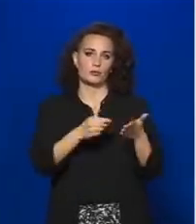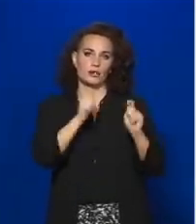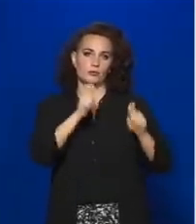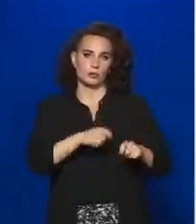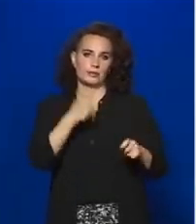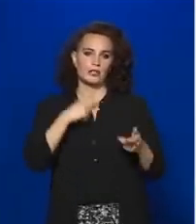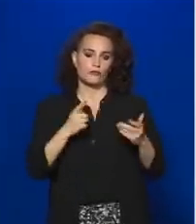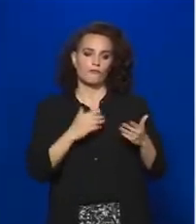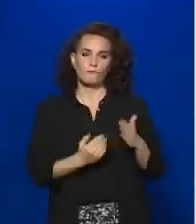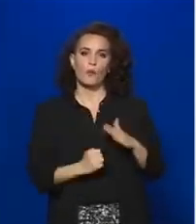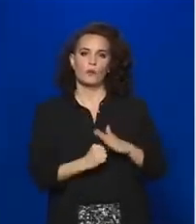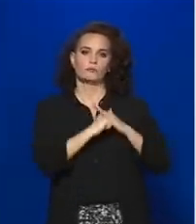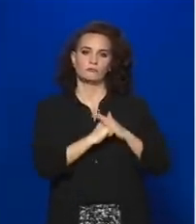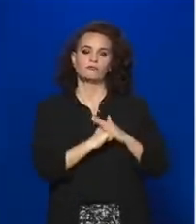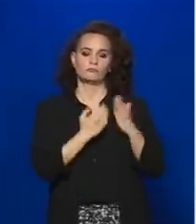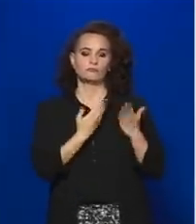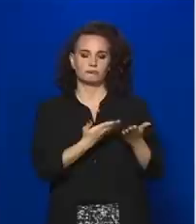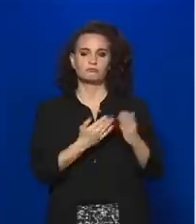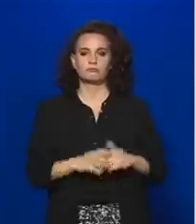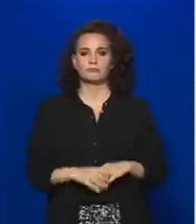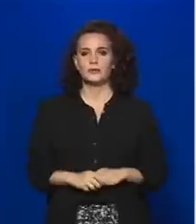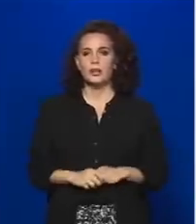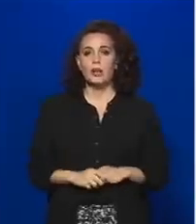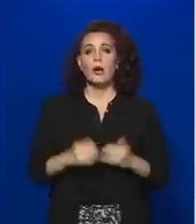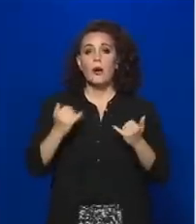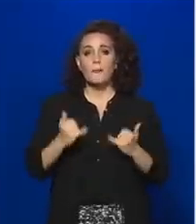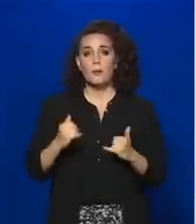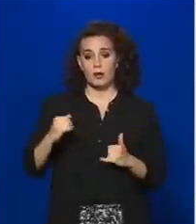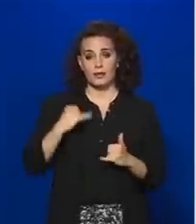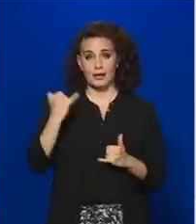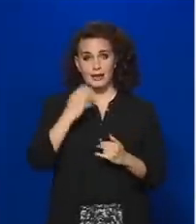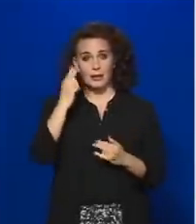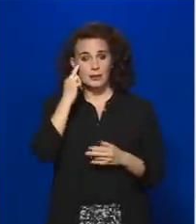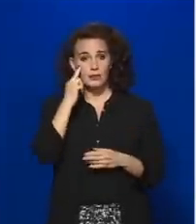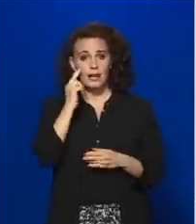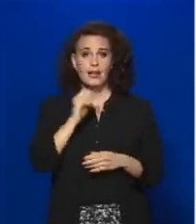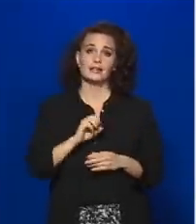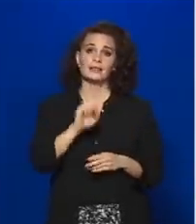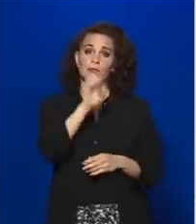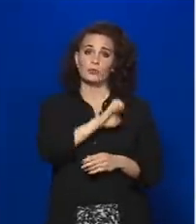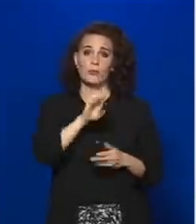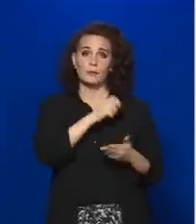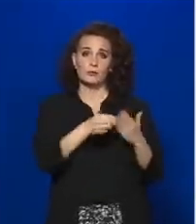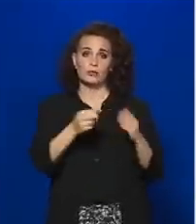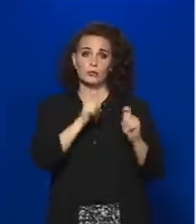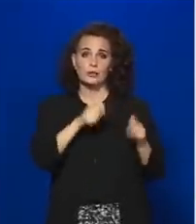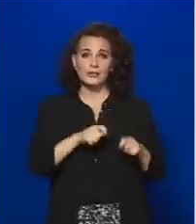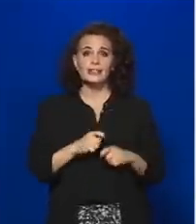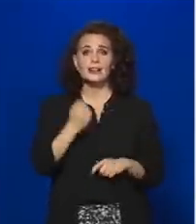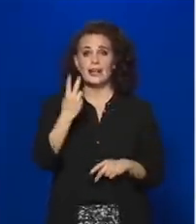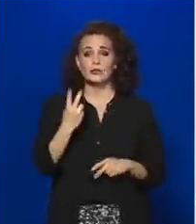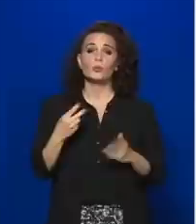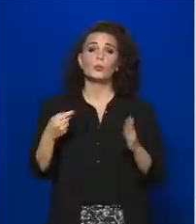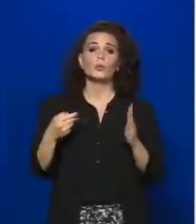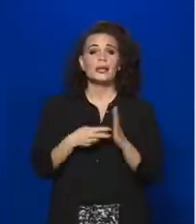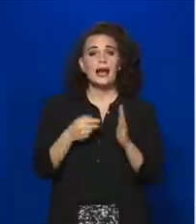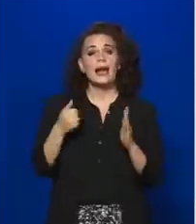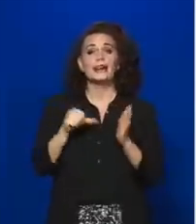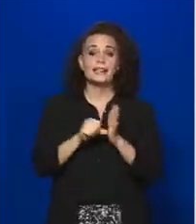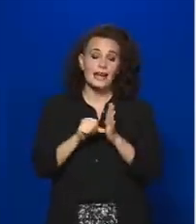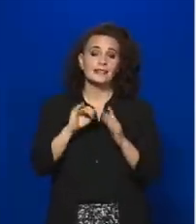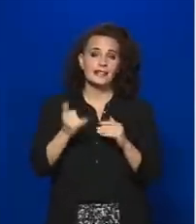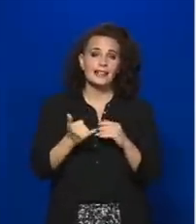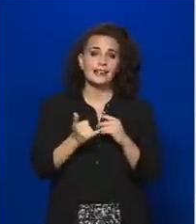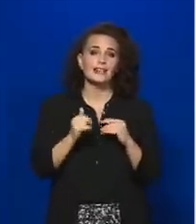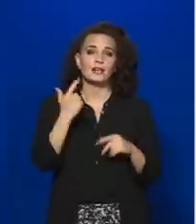reggeli, ma reggel megismert Európai Bírósági döntés két iráni és két afgán menedékkérő ügyében